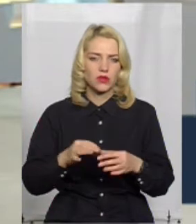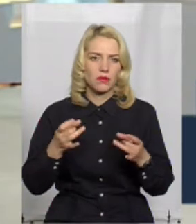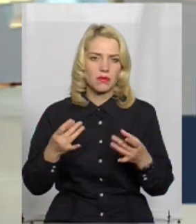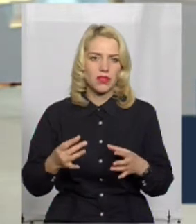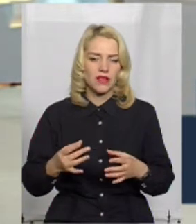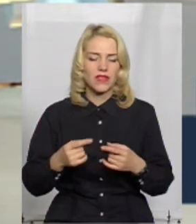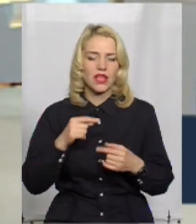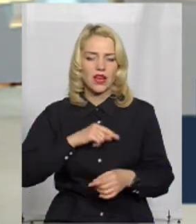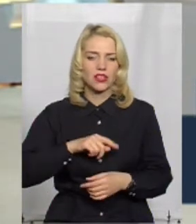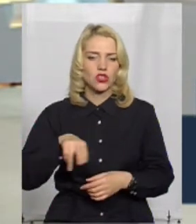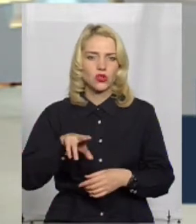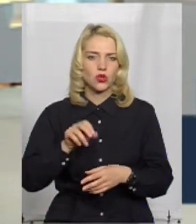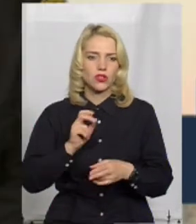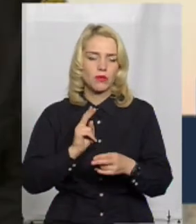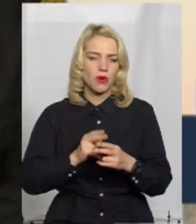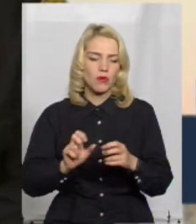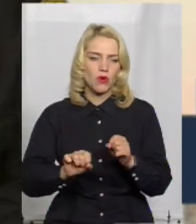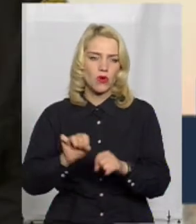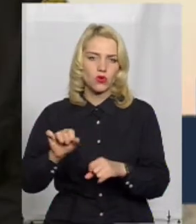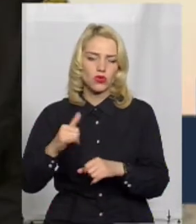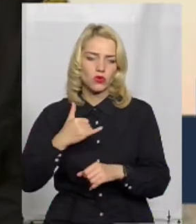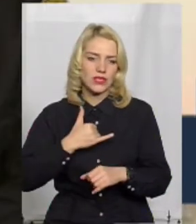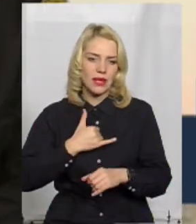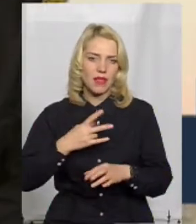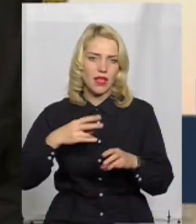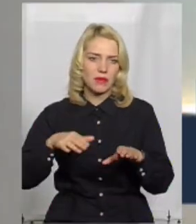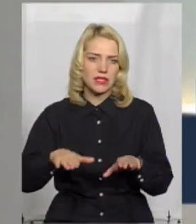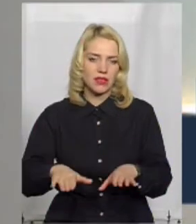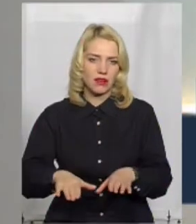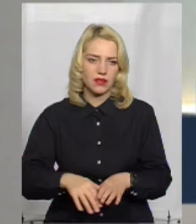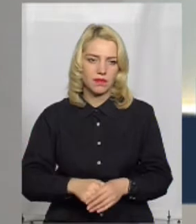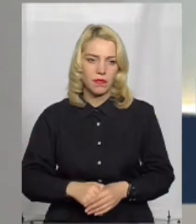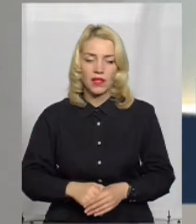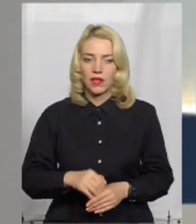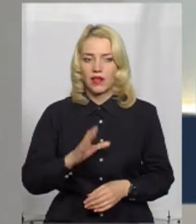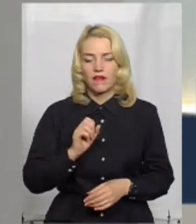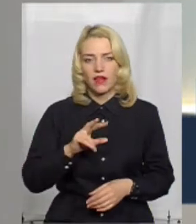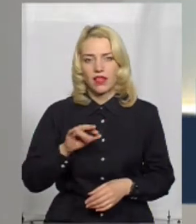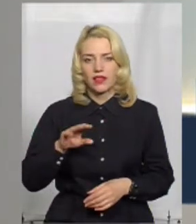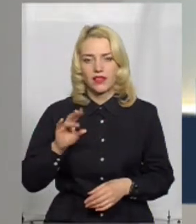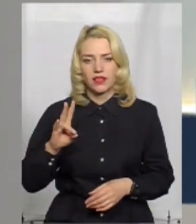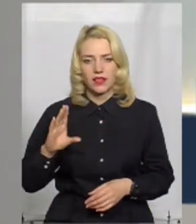щодо запобігання самоправопорушень в себе на місцях. Пане Валентине,